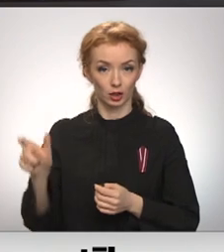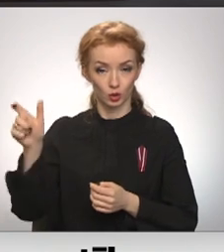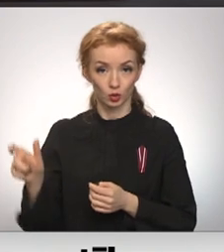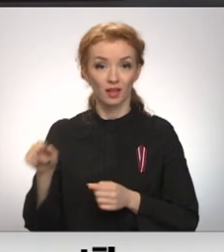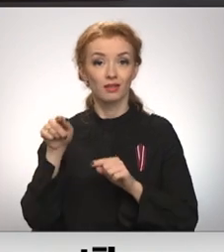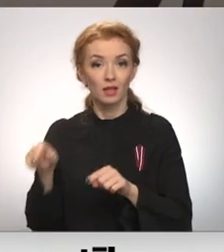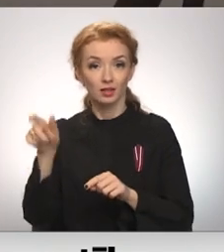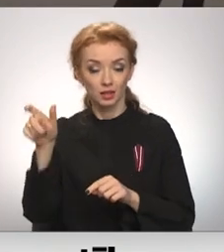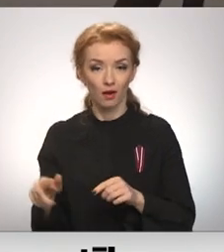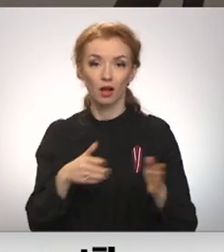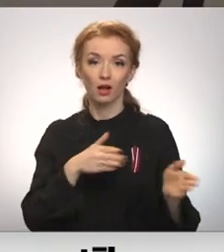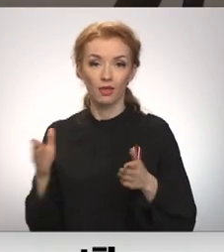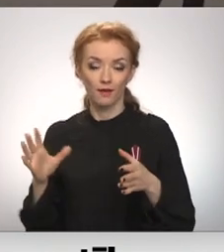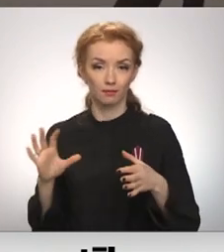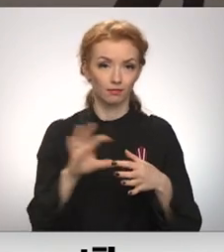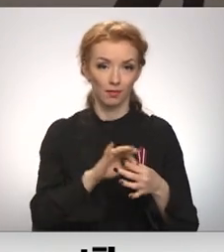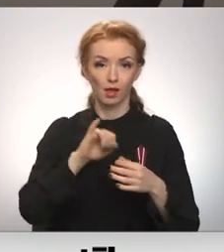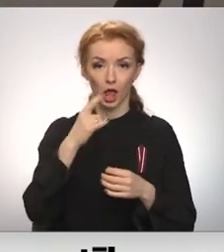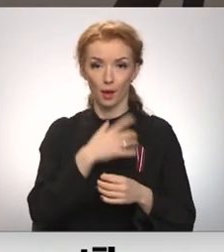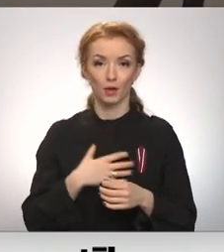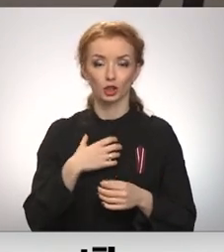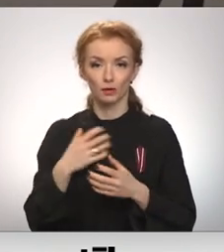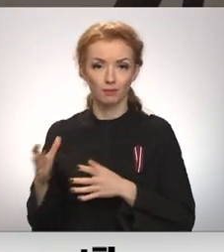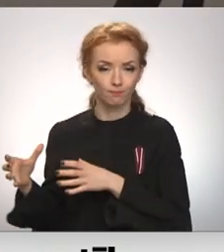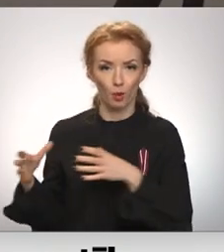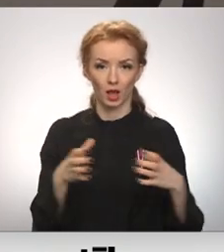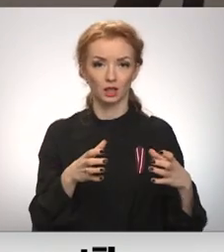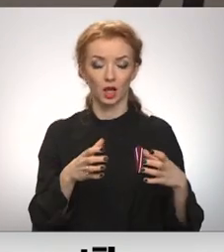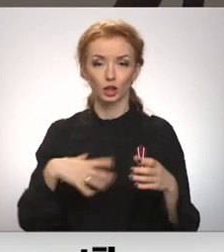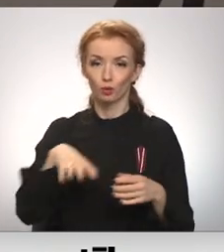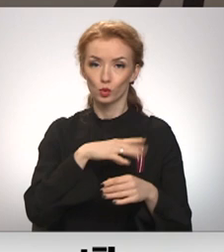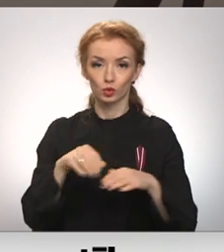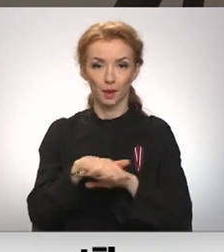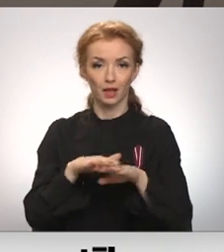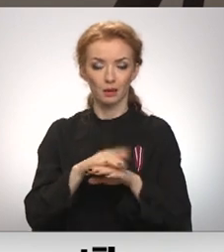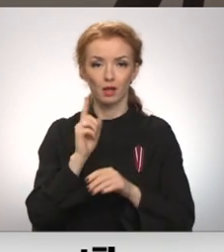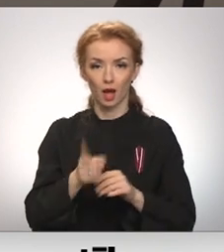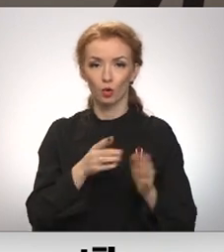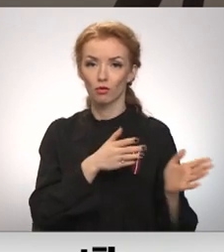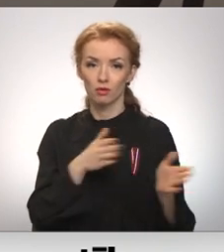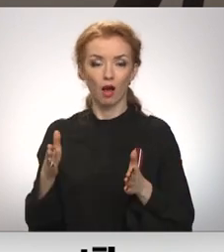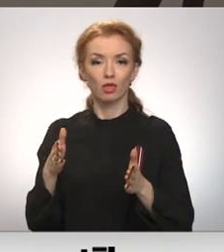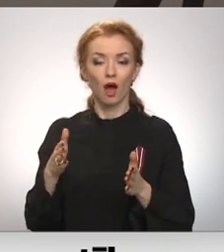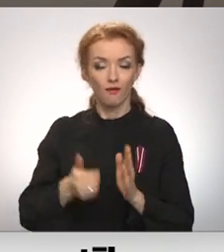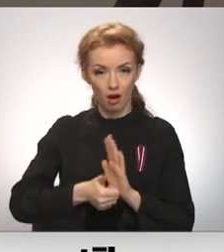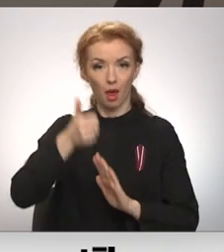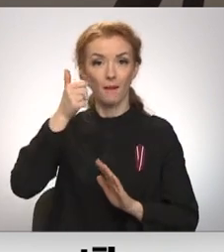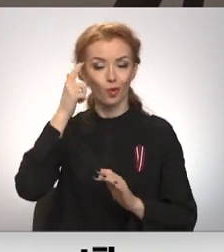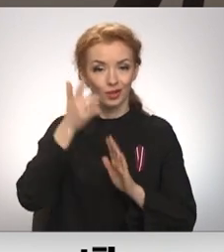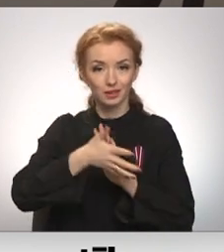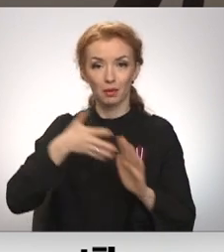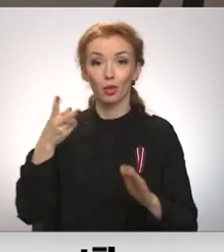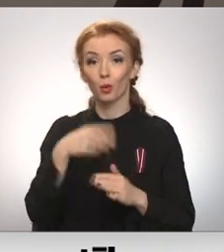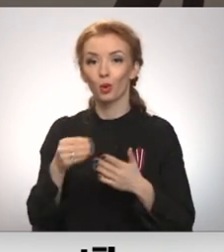gatavi pievienoties, ja būs nepieciešama mobilizācija. Mūsu sabiedrībai ir jābūt sagatavotai ar labāku īspētni par to, ko